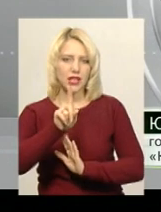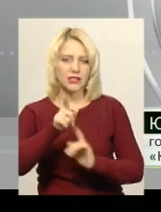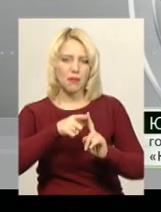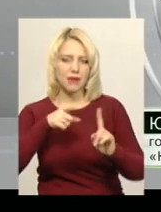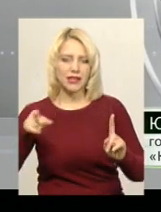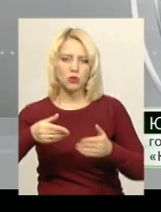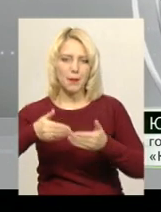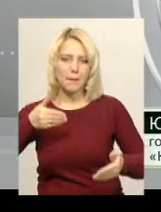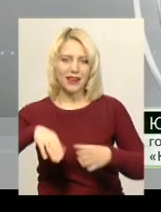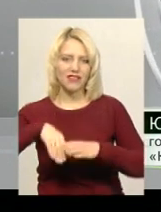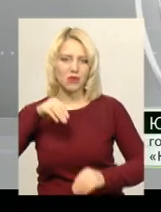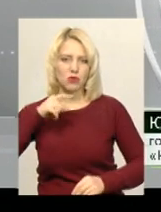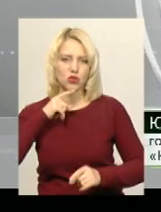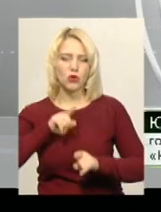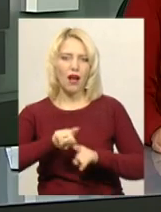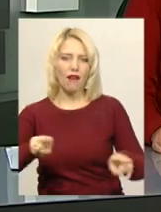передвиборчої агітації.